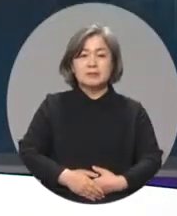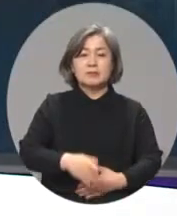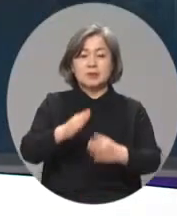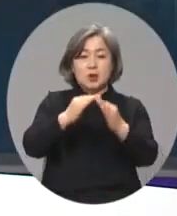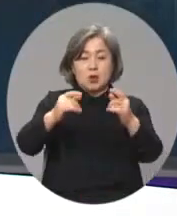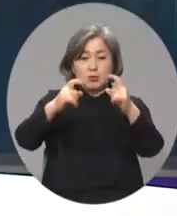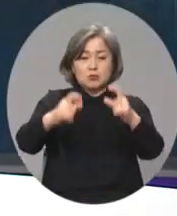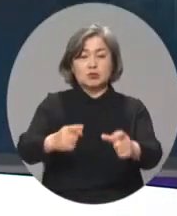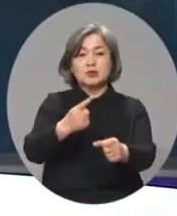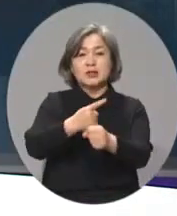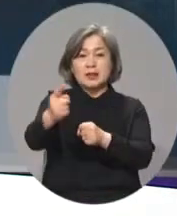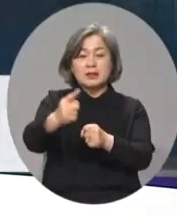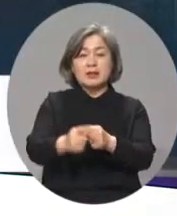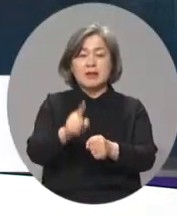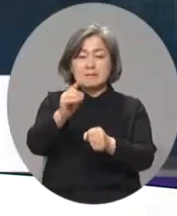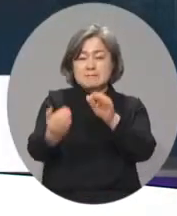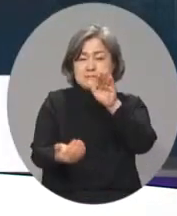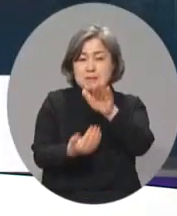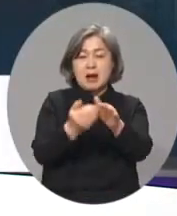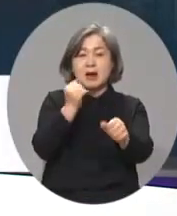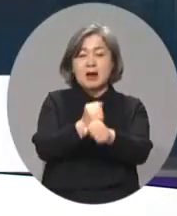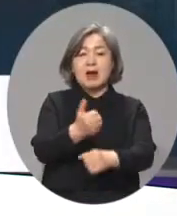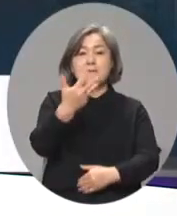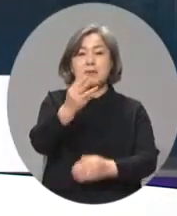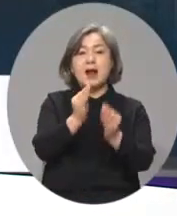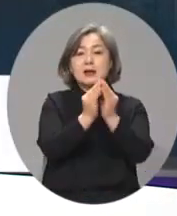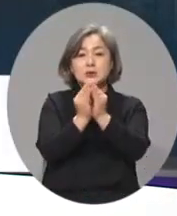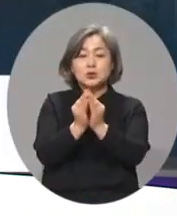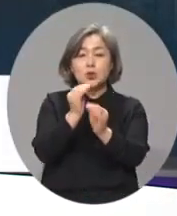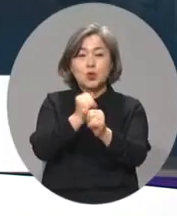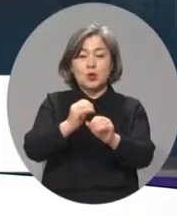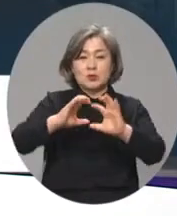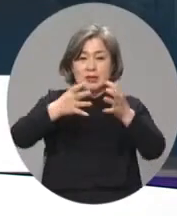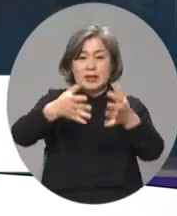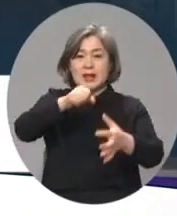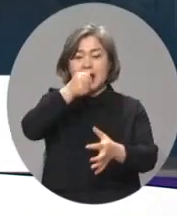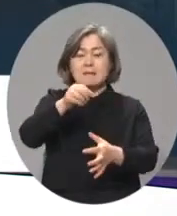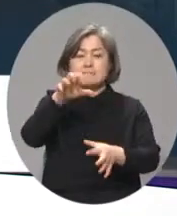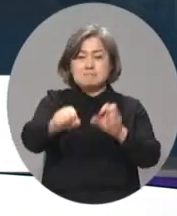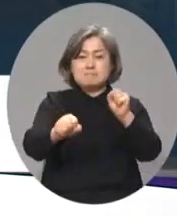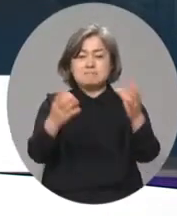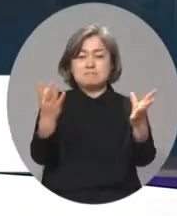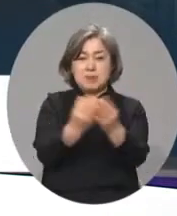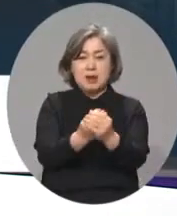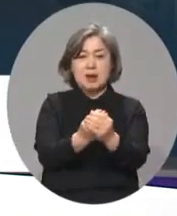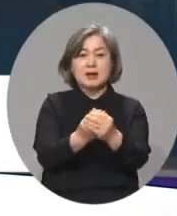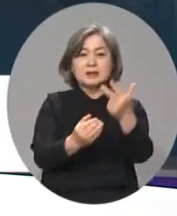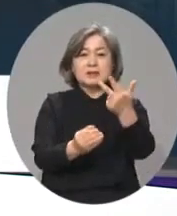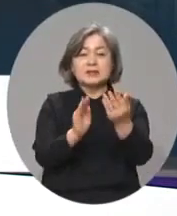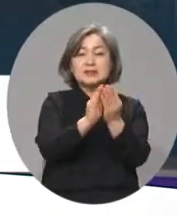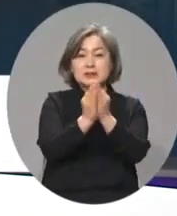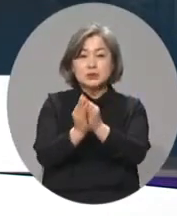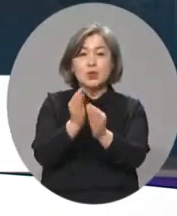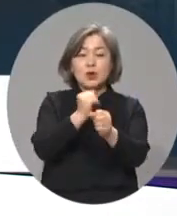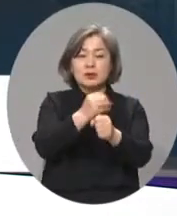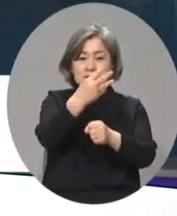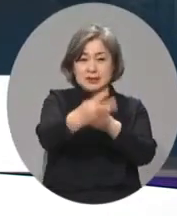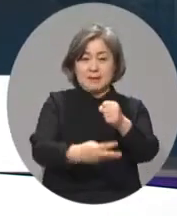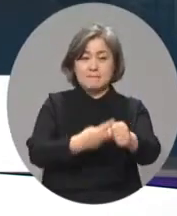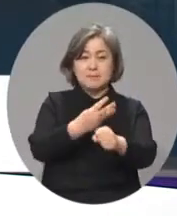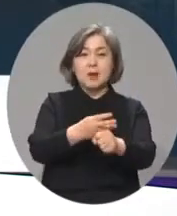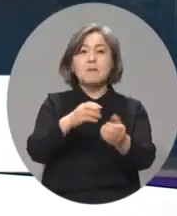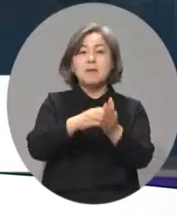전라북도가 내년도에 사상 처음으로 8조 원이 넘는 국가 예산을 확보했습니다. 7조 원을 달성한 지 3년